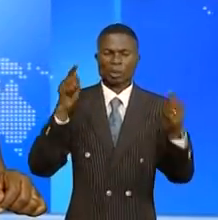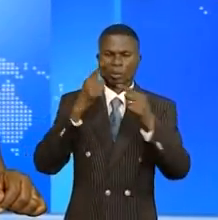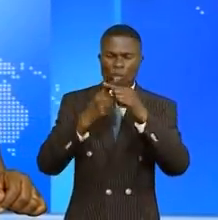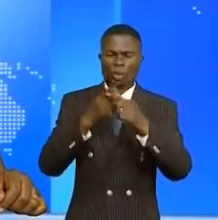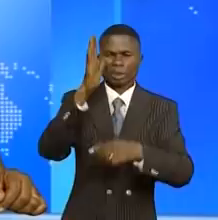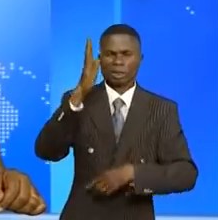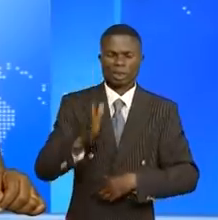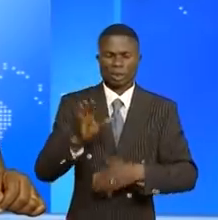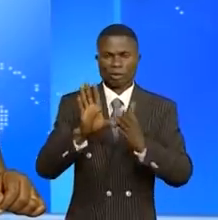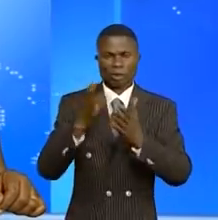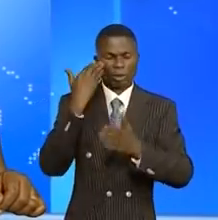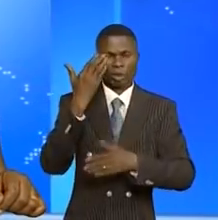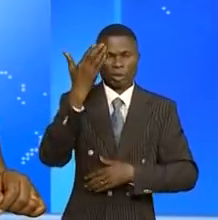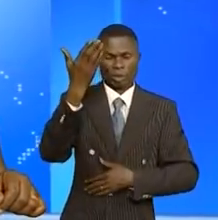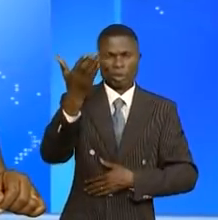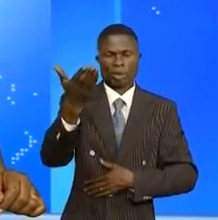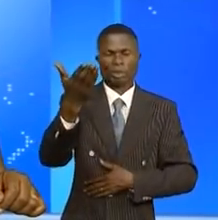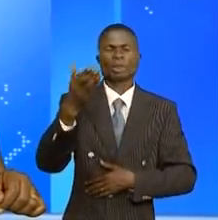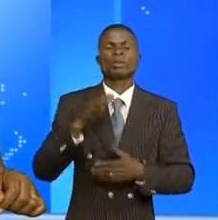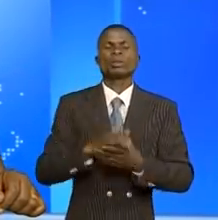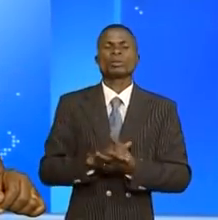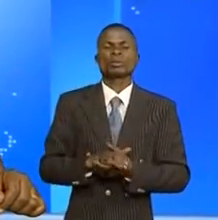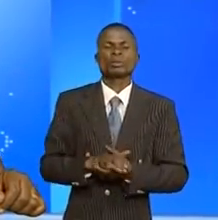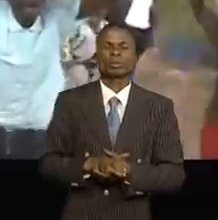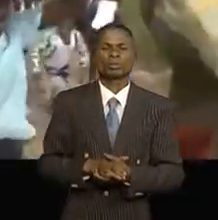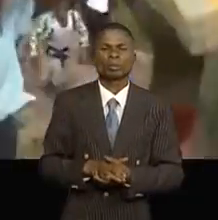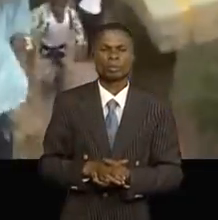Un reportage de Pascal Mouini de la RTNC Bukavu.